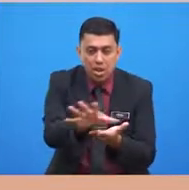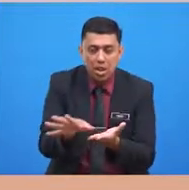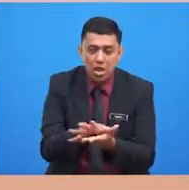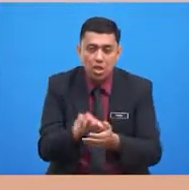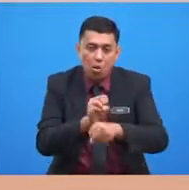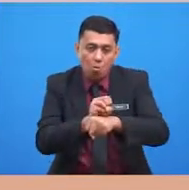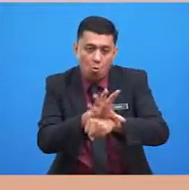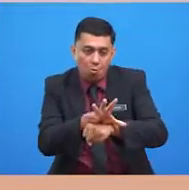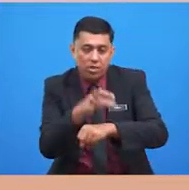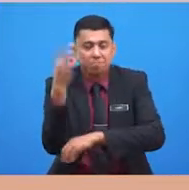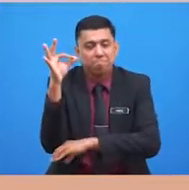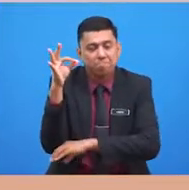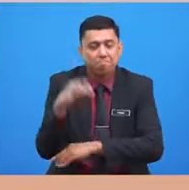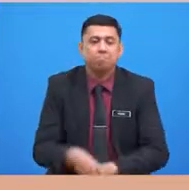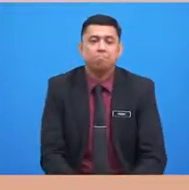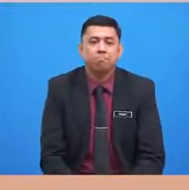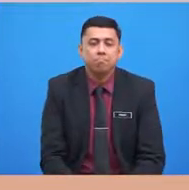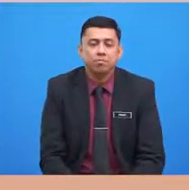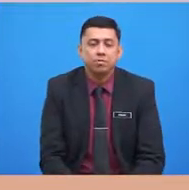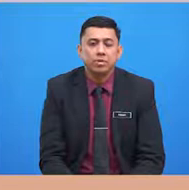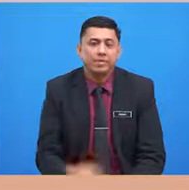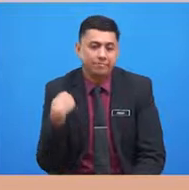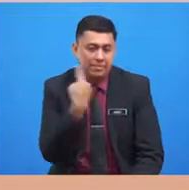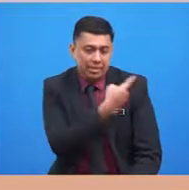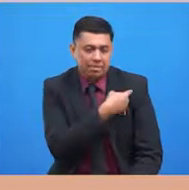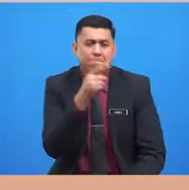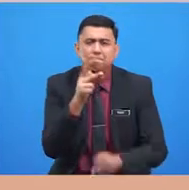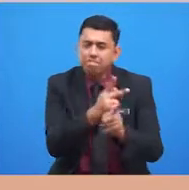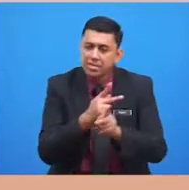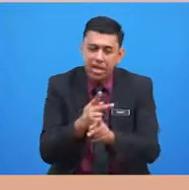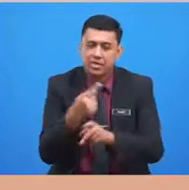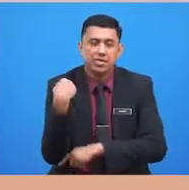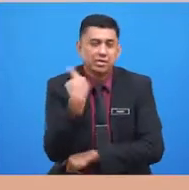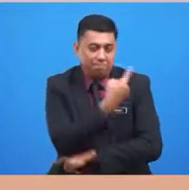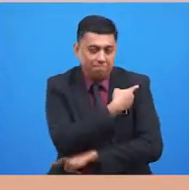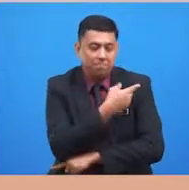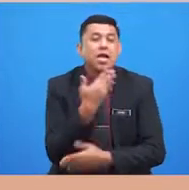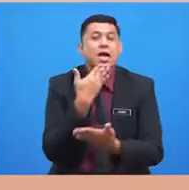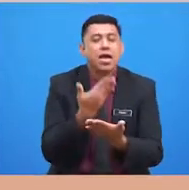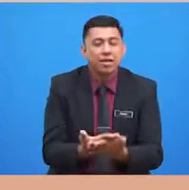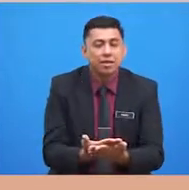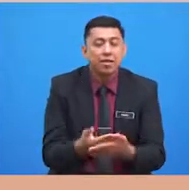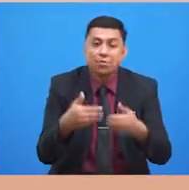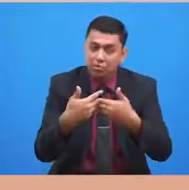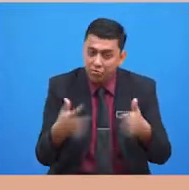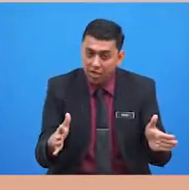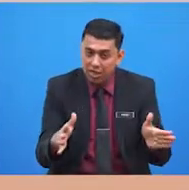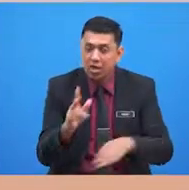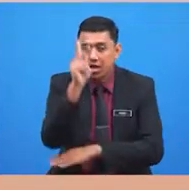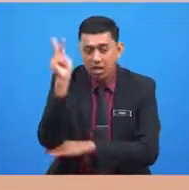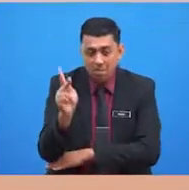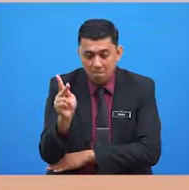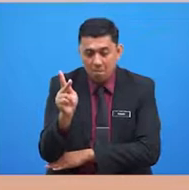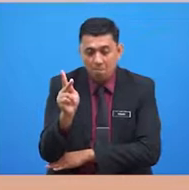-19 iaitu Kita Jaga Kita. Baik, sudahkah murid-murid